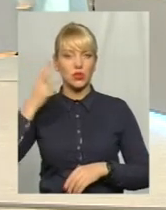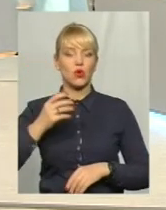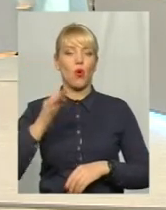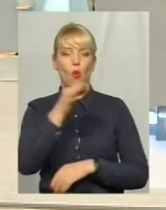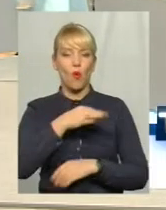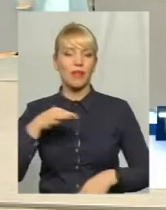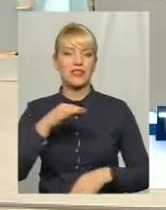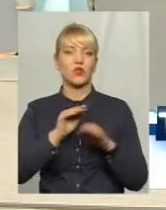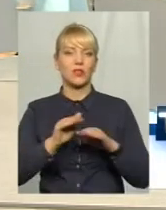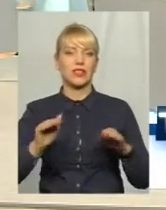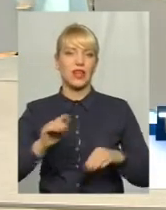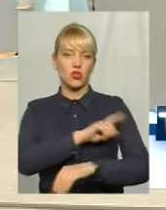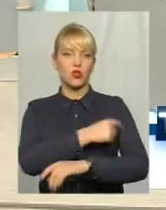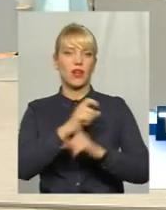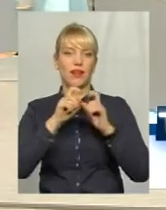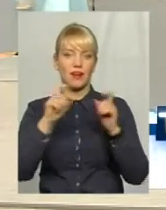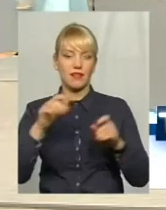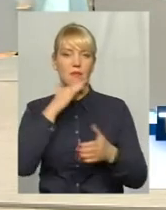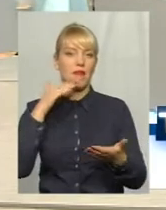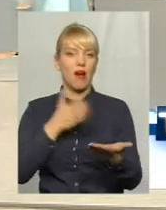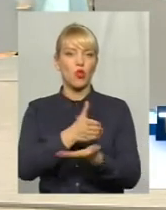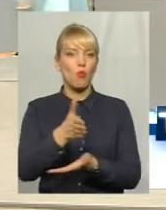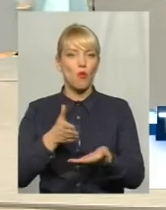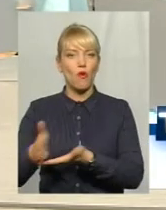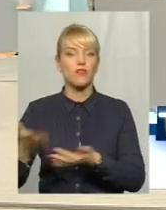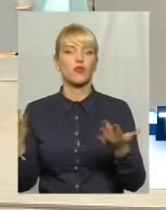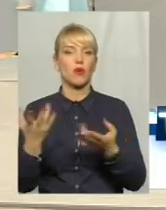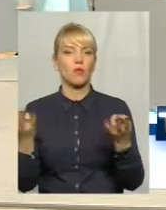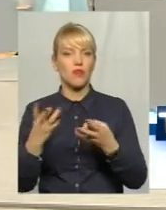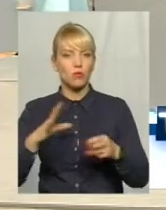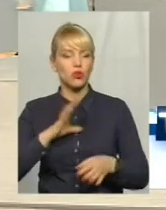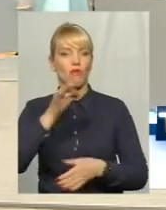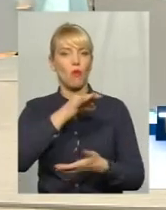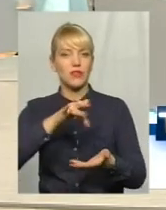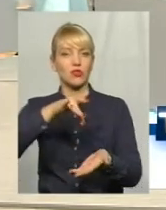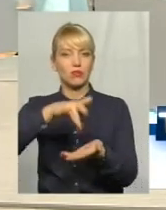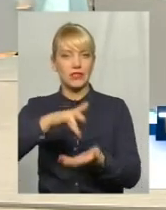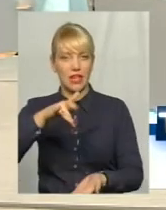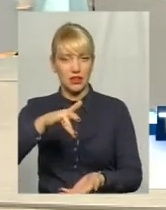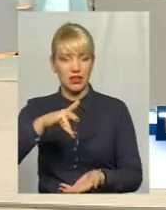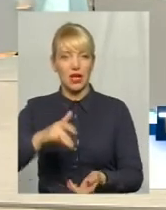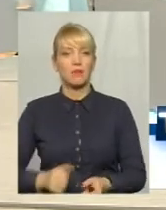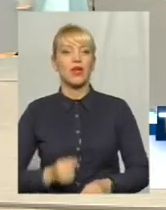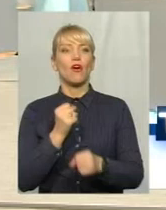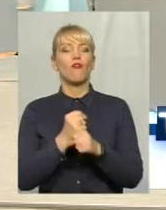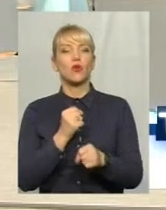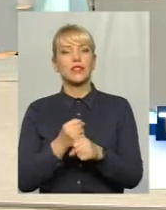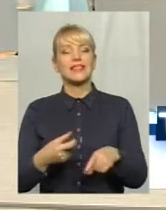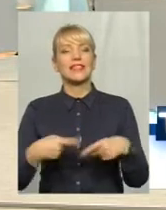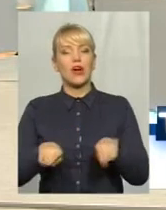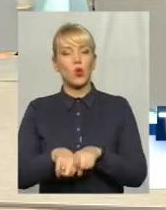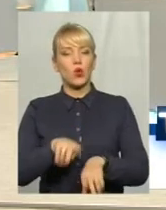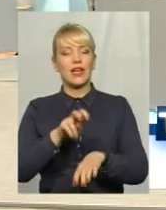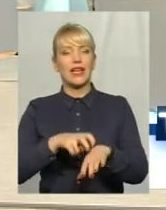лікарні, багатопрофільної, такої, як вона має бути в обласному центрі, функцію такої лікарні в